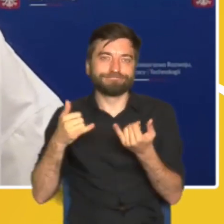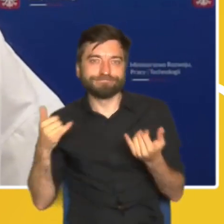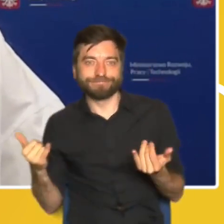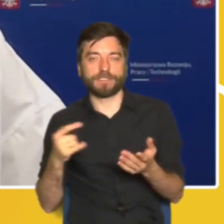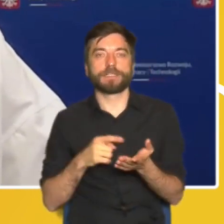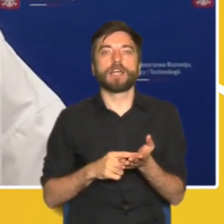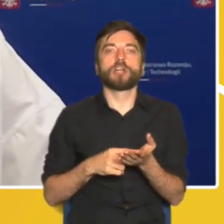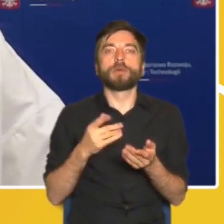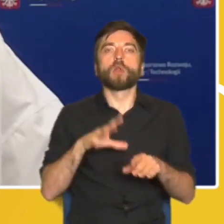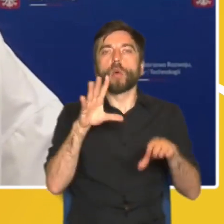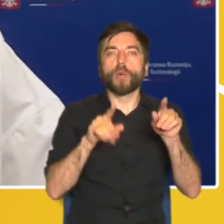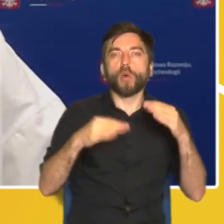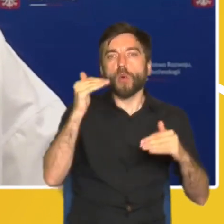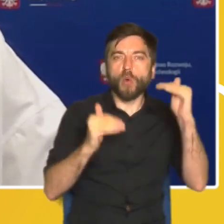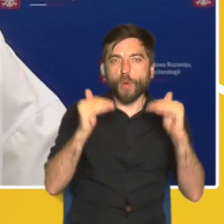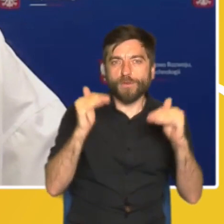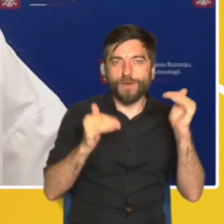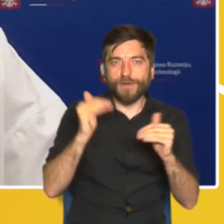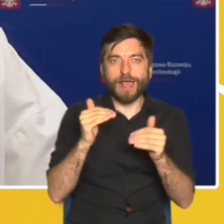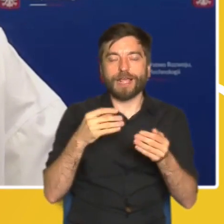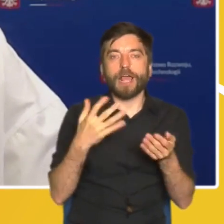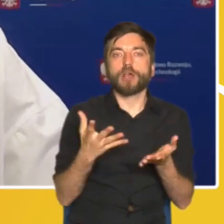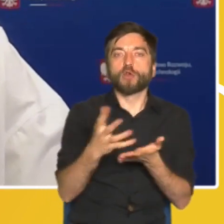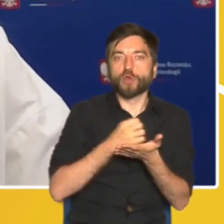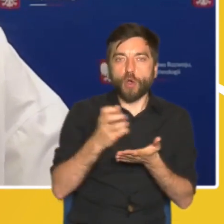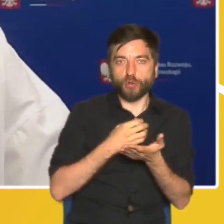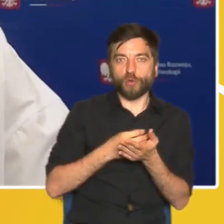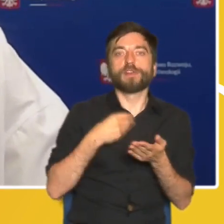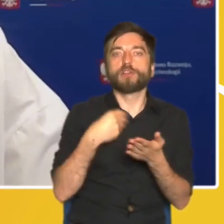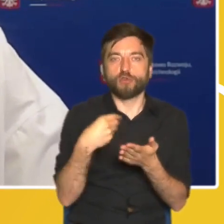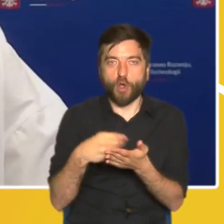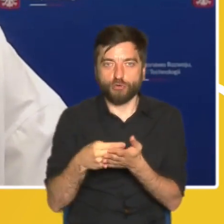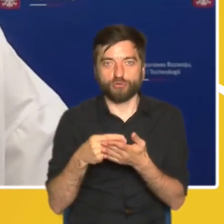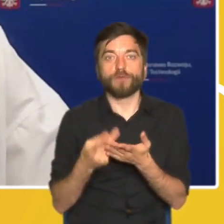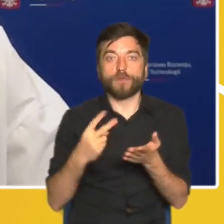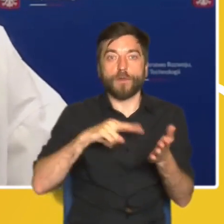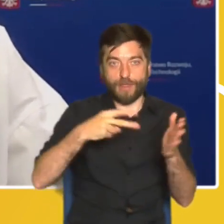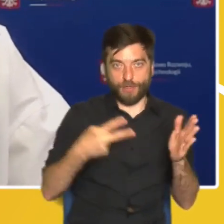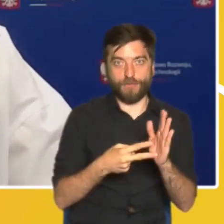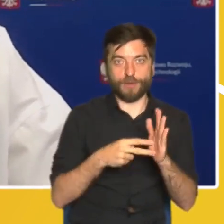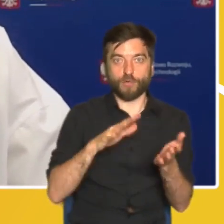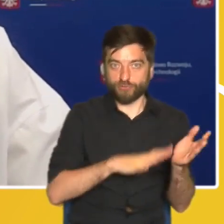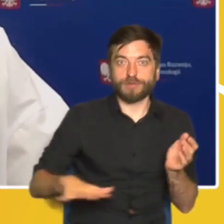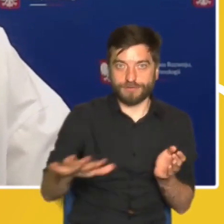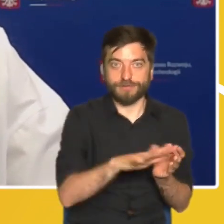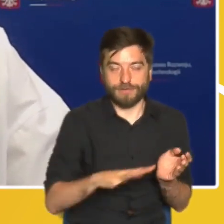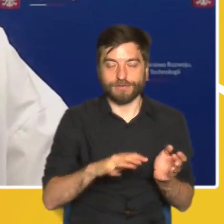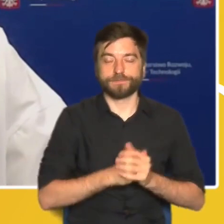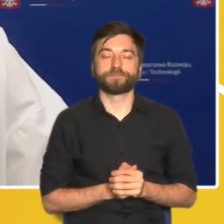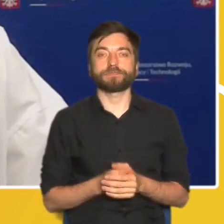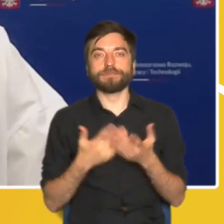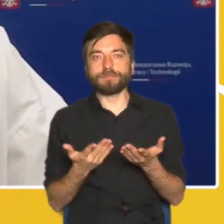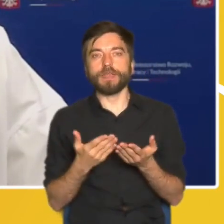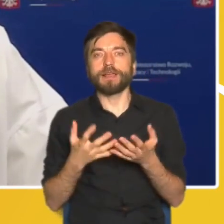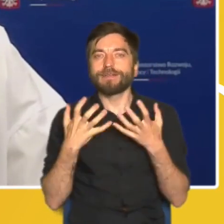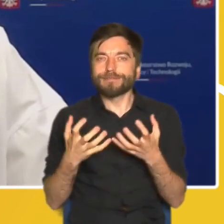równowagę w bilansie dochodów i kosztów w zakresie planowania przestrzennego. Nasze wszystkie dążenia na drodze